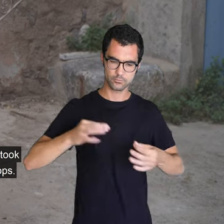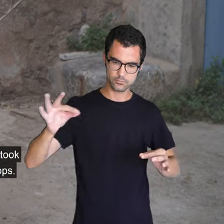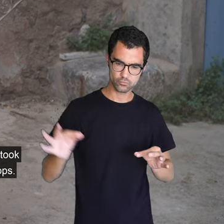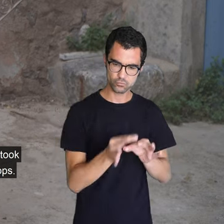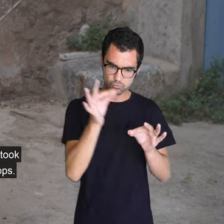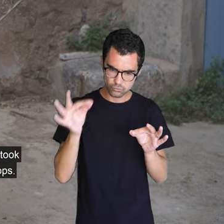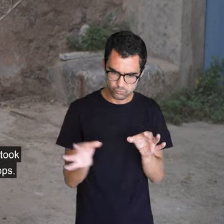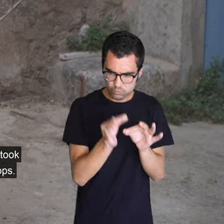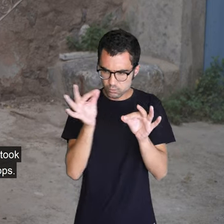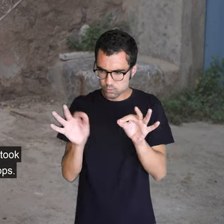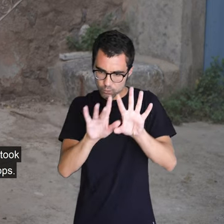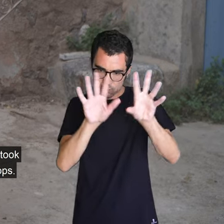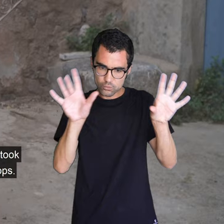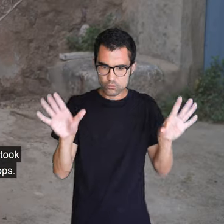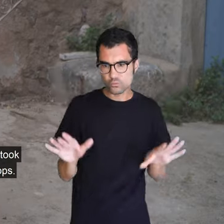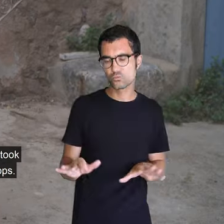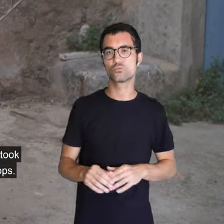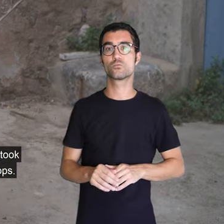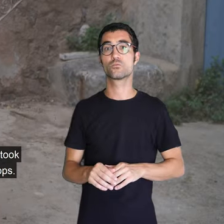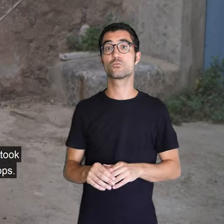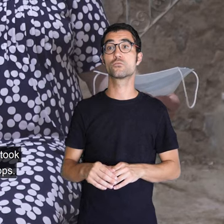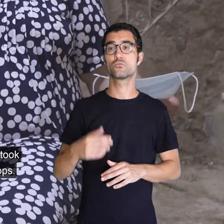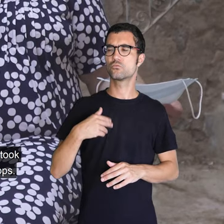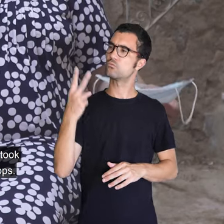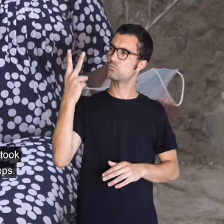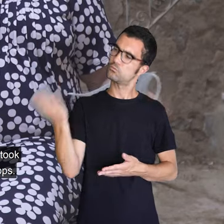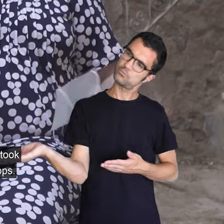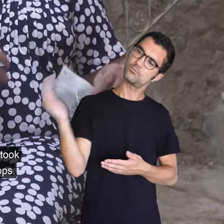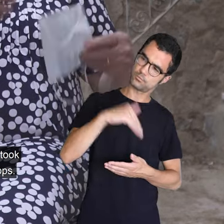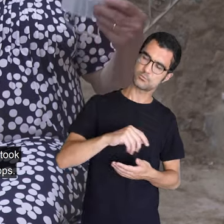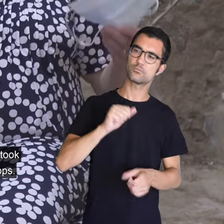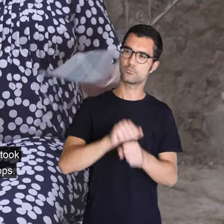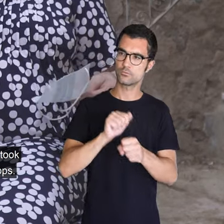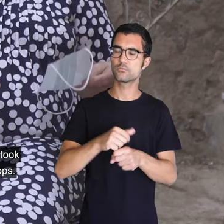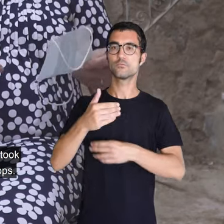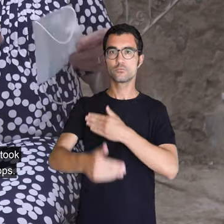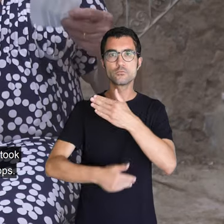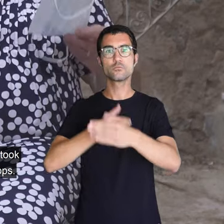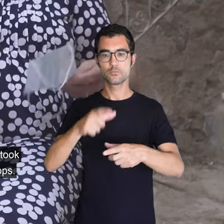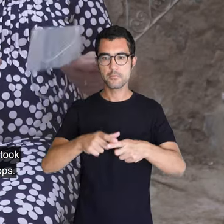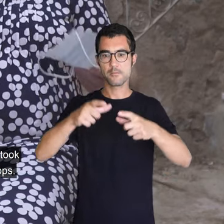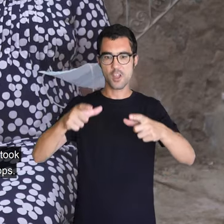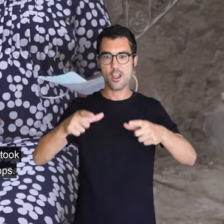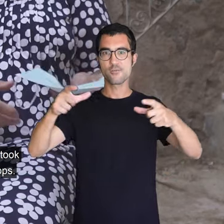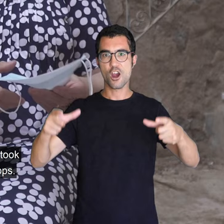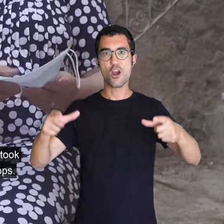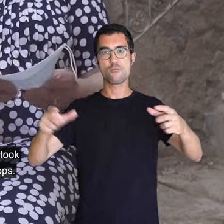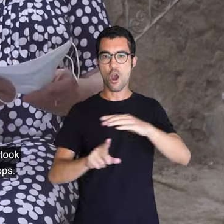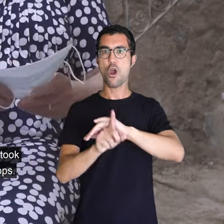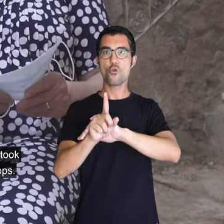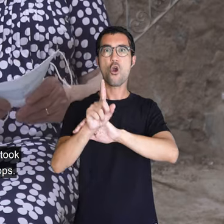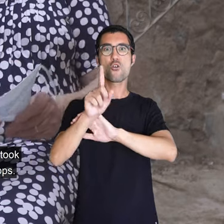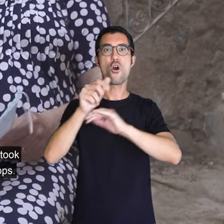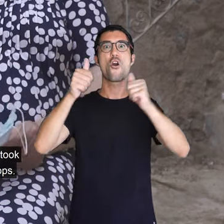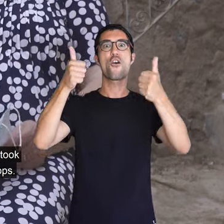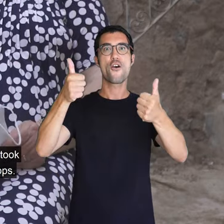i en aquests moments em van agafar dues més. i de cada any, vam anar prosperant, prosperant, prosperant, i